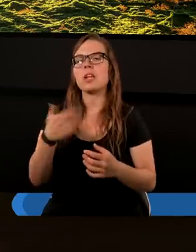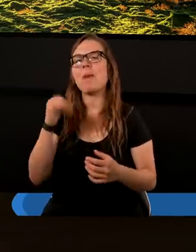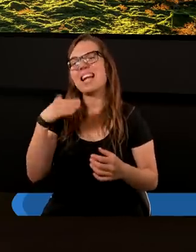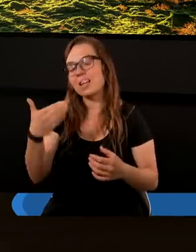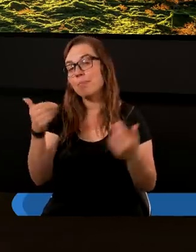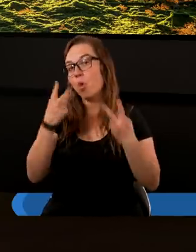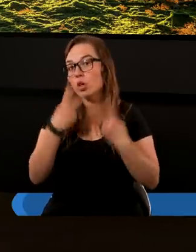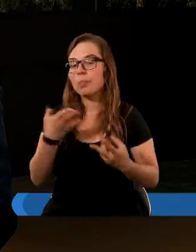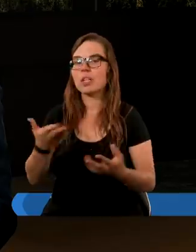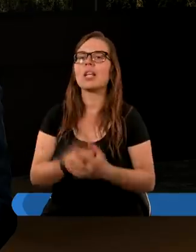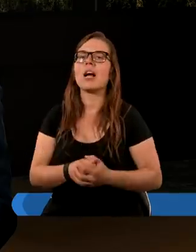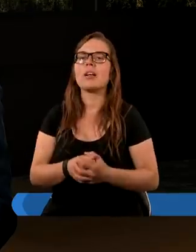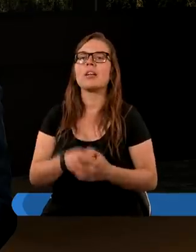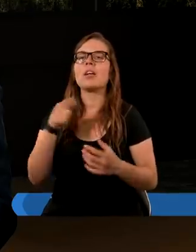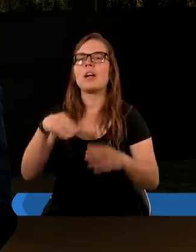Maksymilian odczyta.